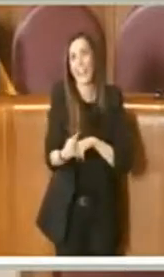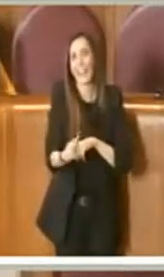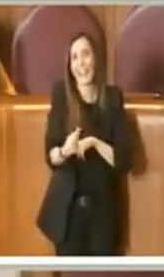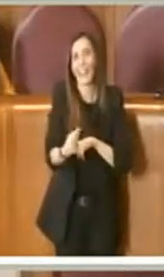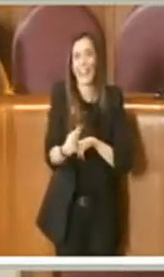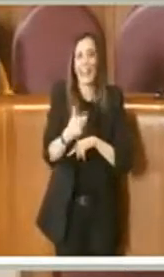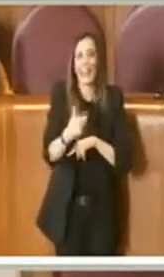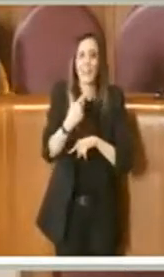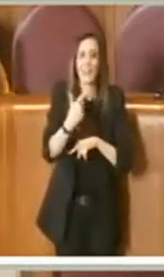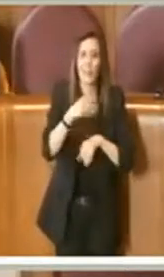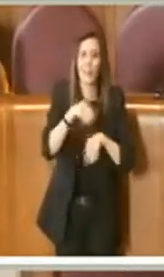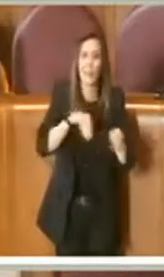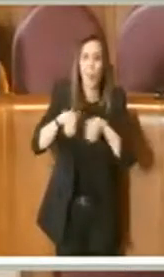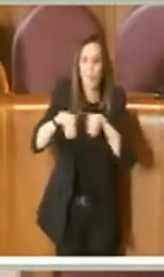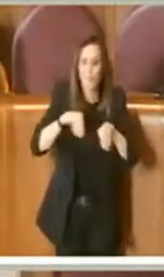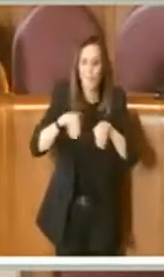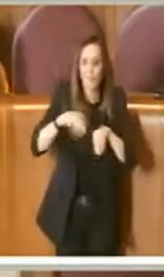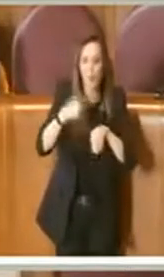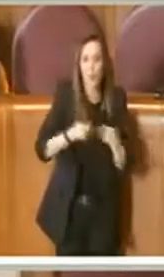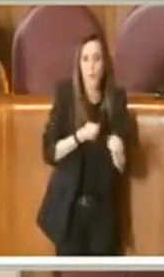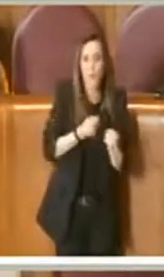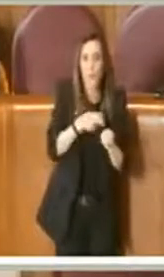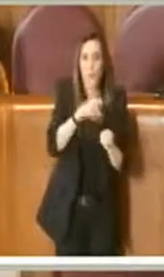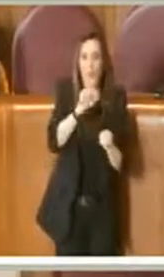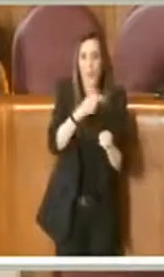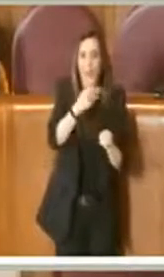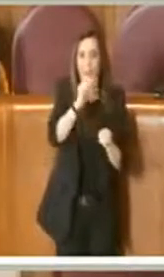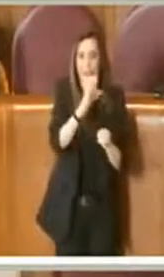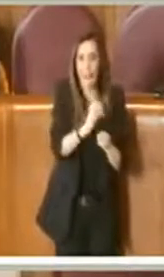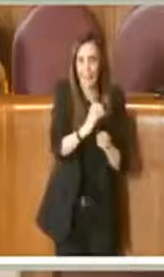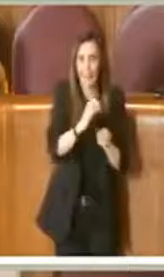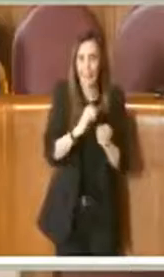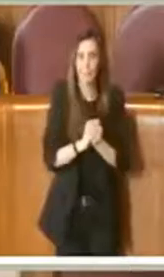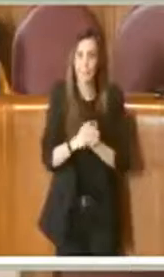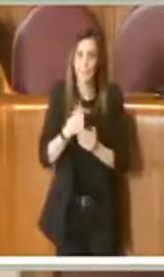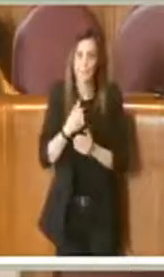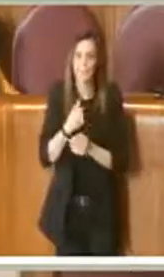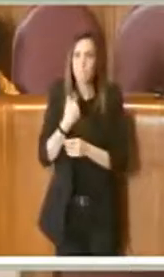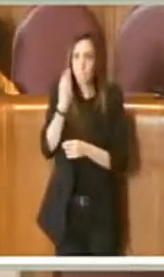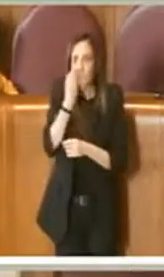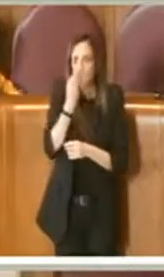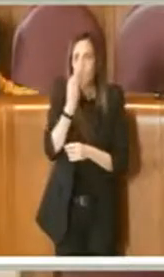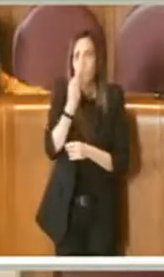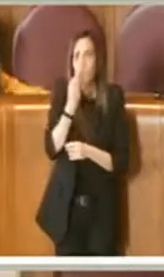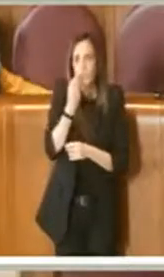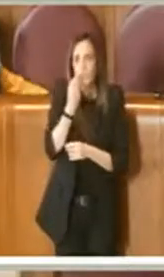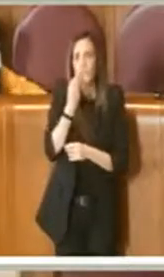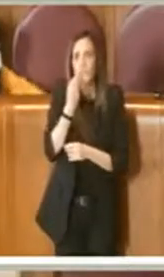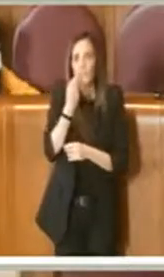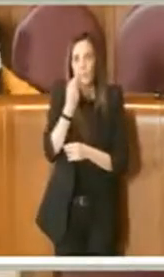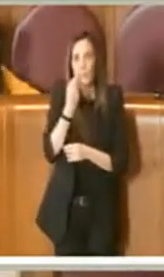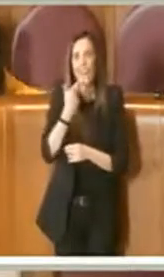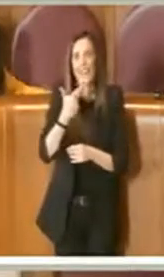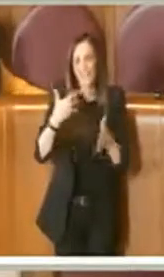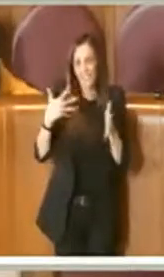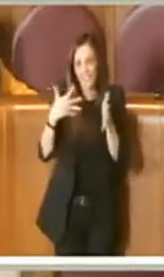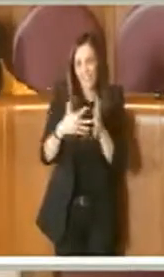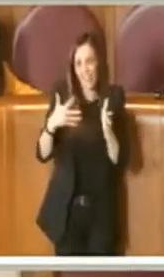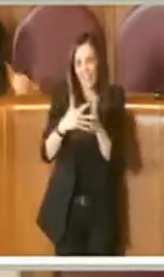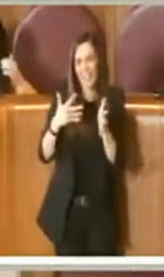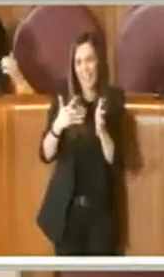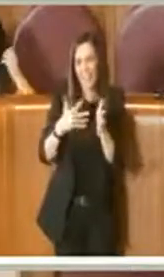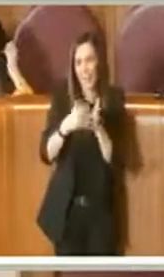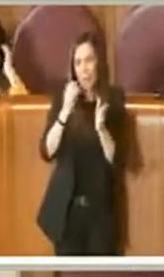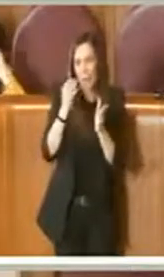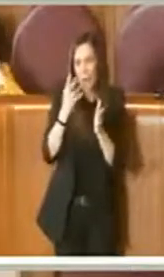ATAC e la gestione di ATAC. Io mi rendo conto che possa dar fastidio a qualcuno i risultati